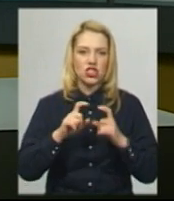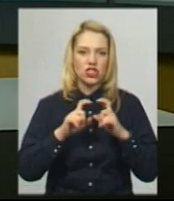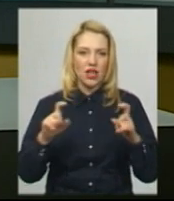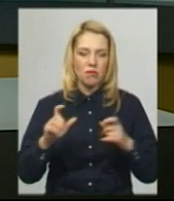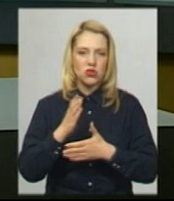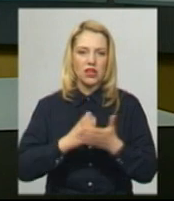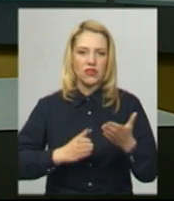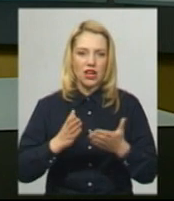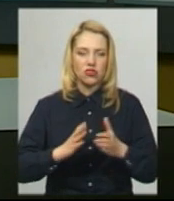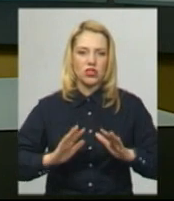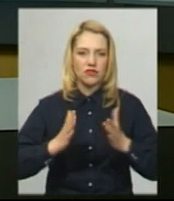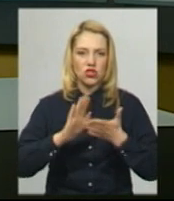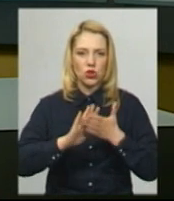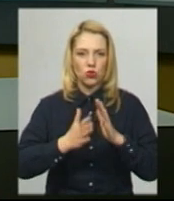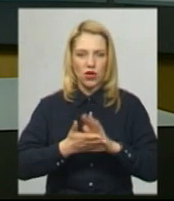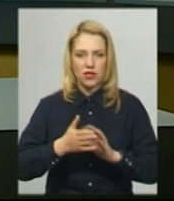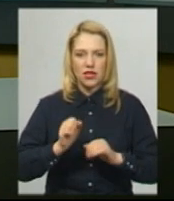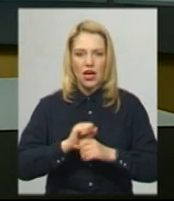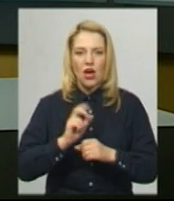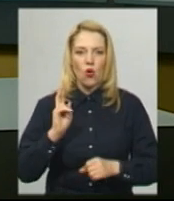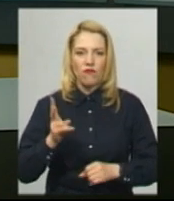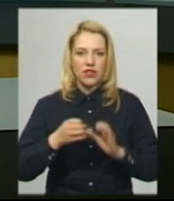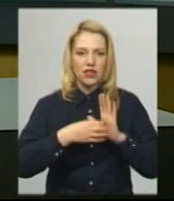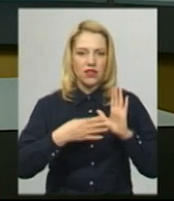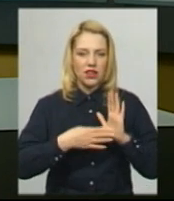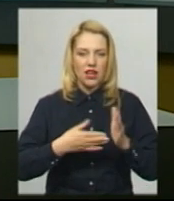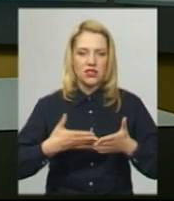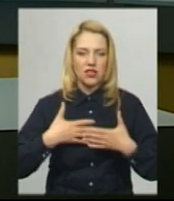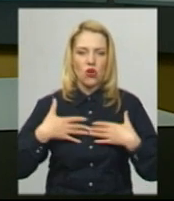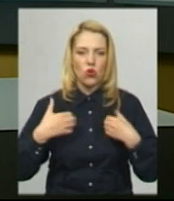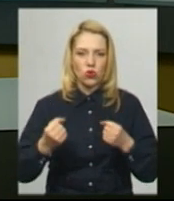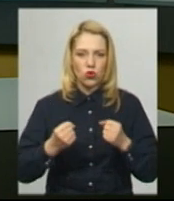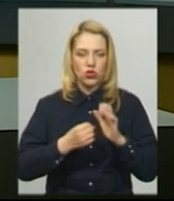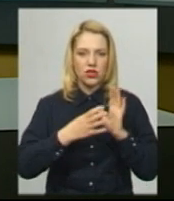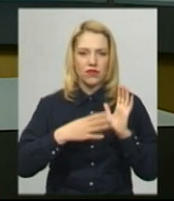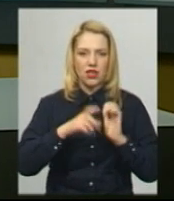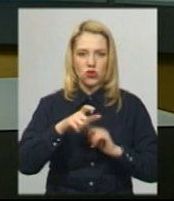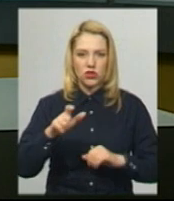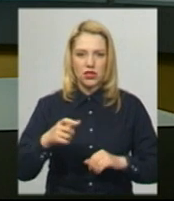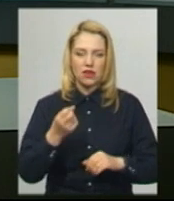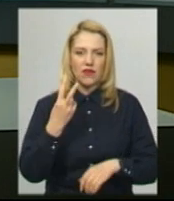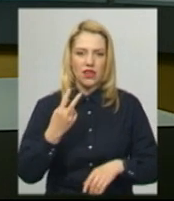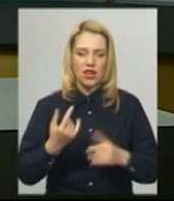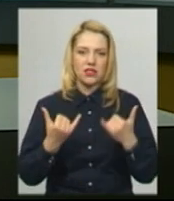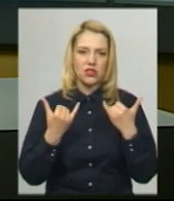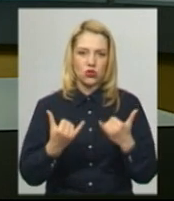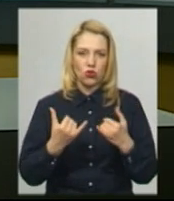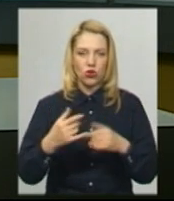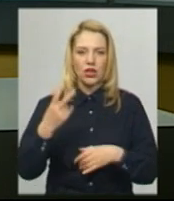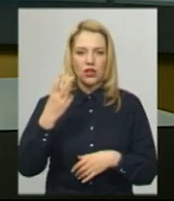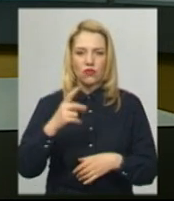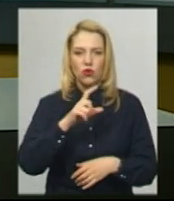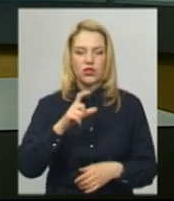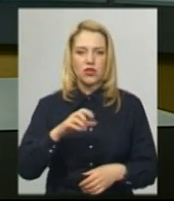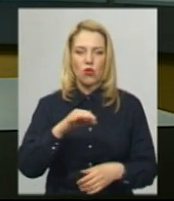За її словами, від ковід-19 одужало 69 осіб, 12 з яких сьогодні. Двоє з обласного центру по